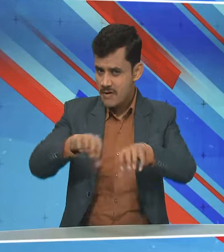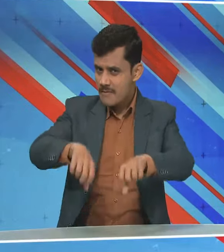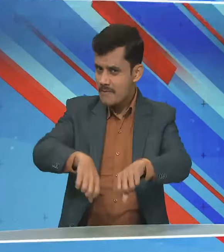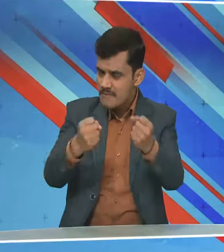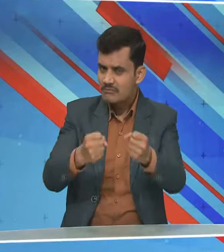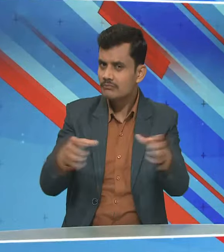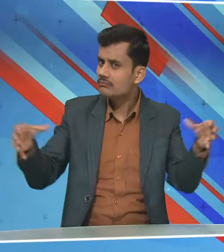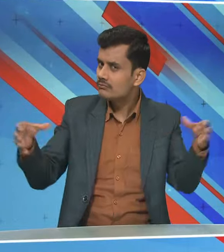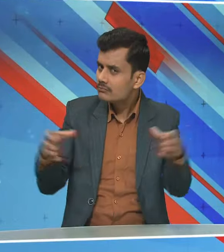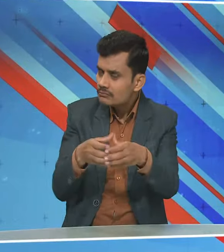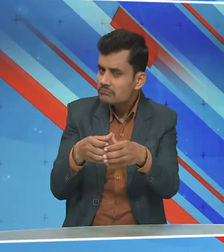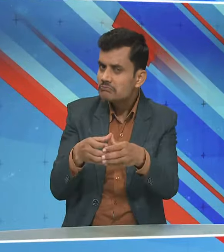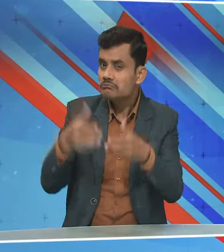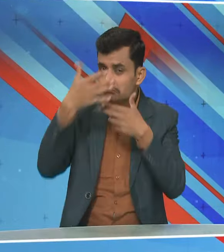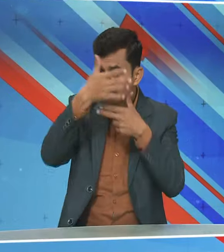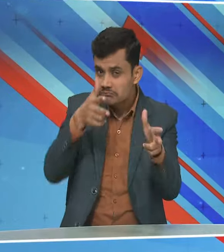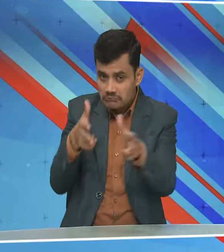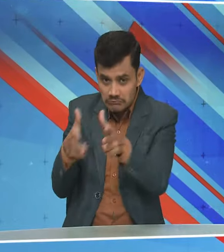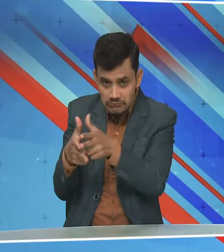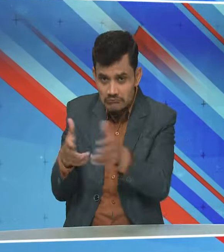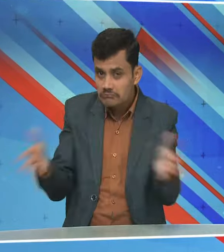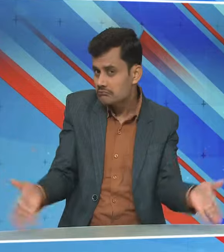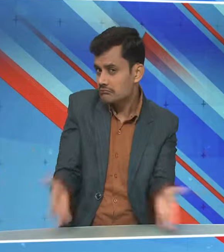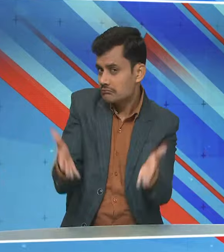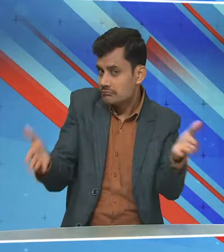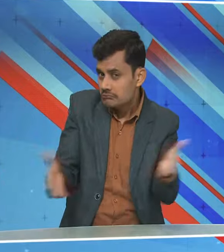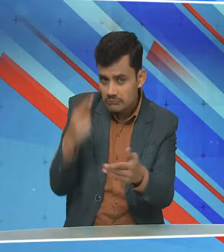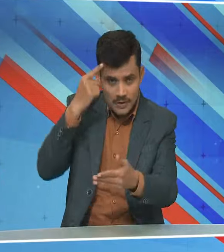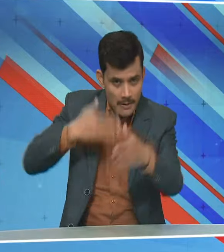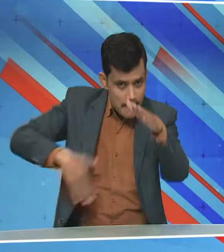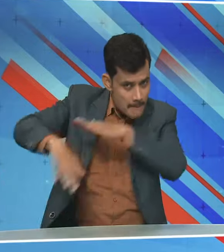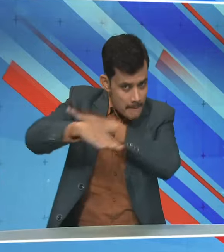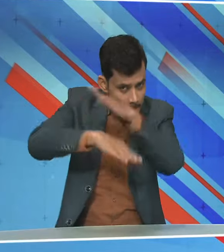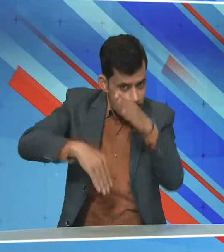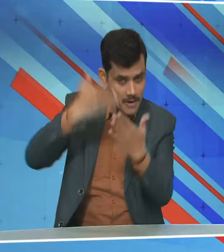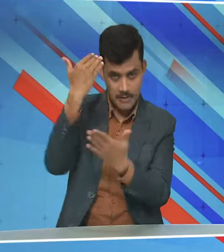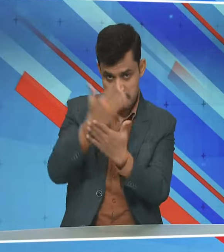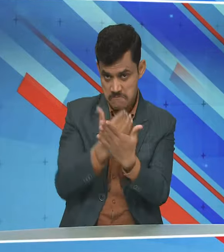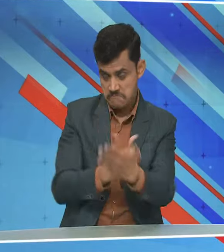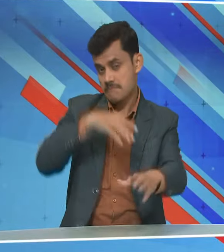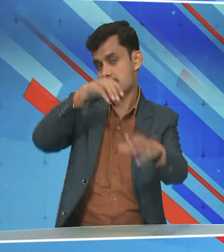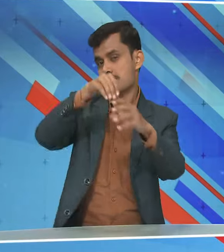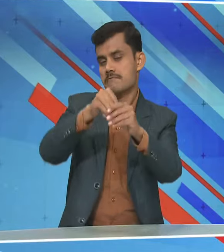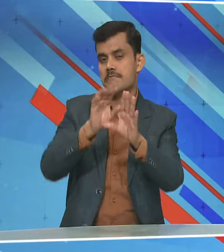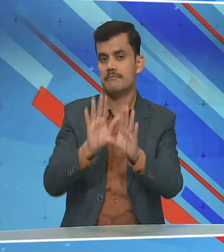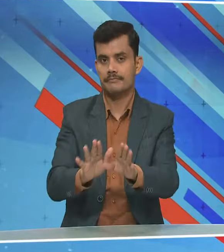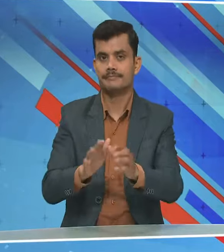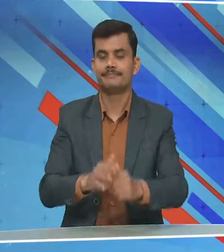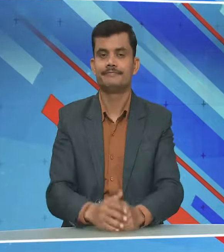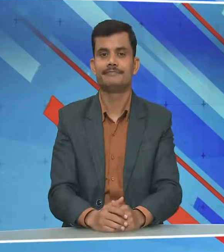संगठन की आतंकवादी गद्विधियों को आगे बढ़ाने की साजिस रशने में शामिल थे